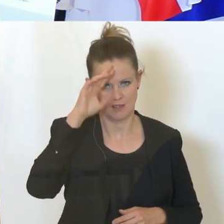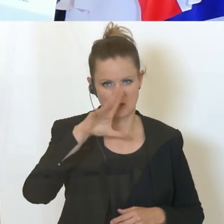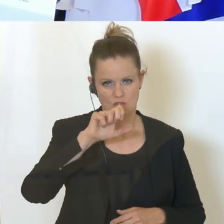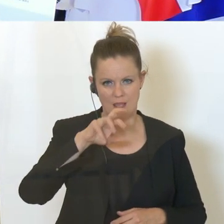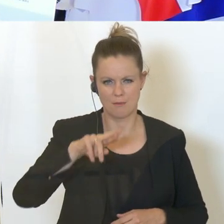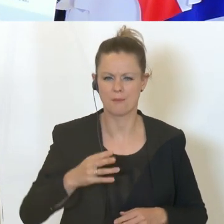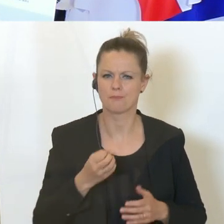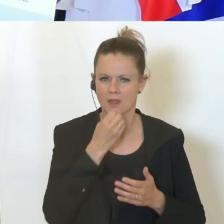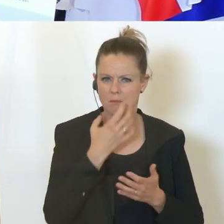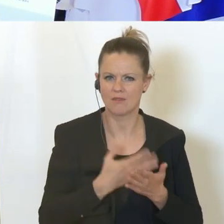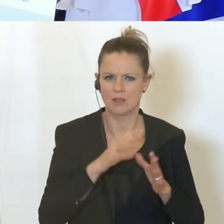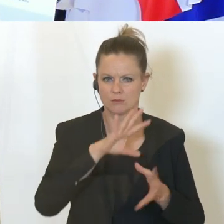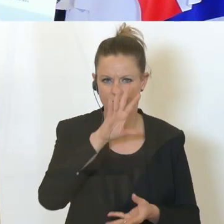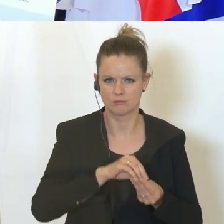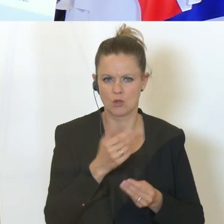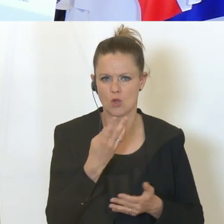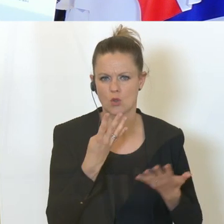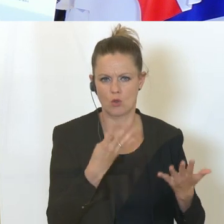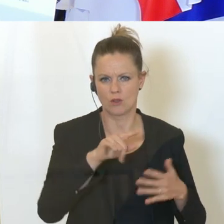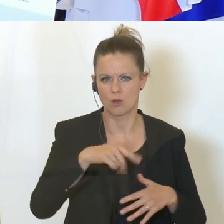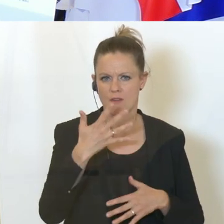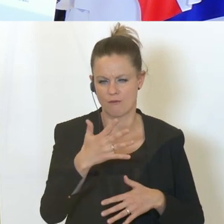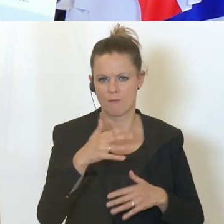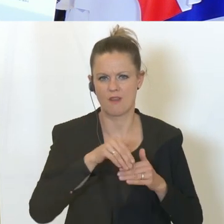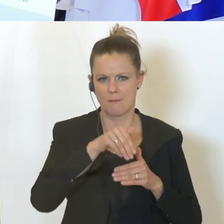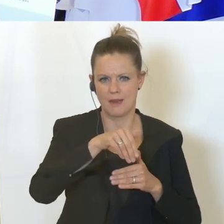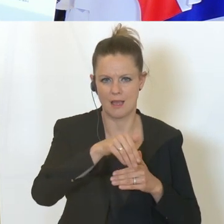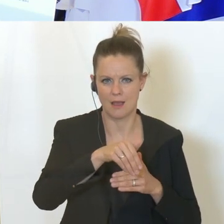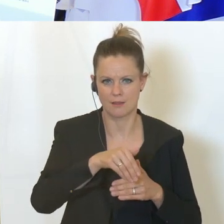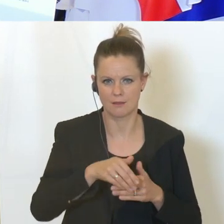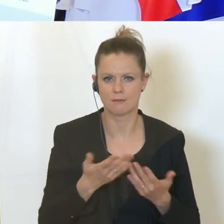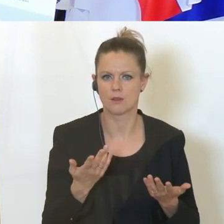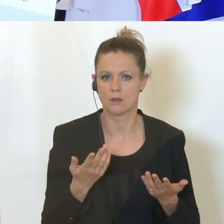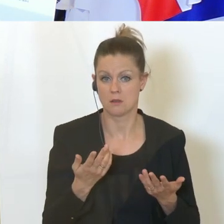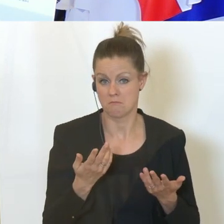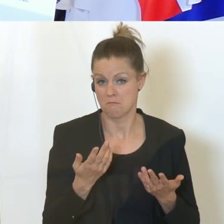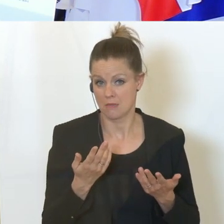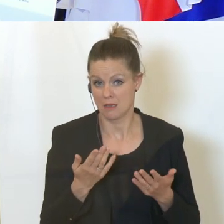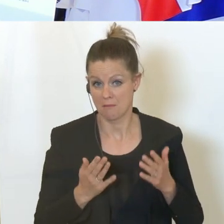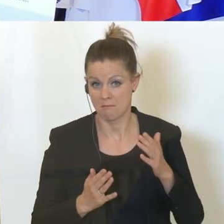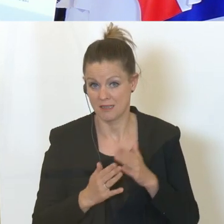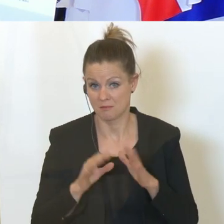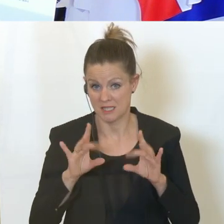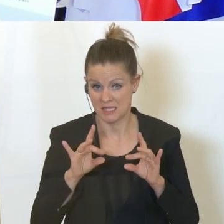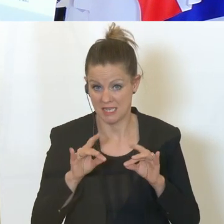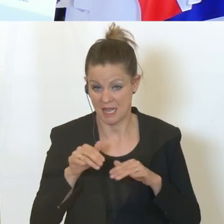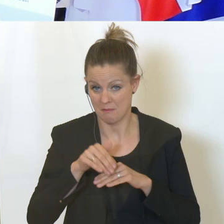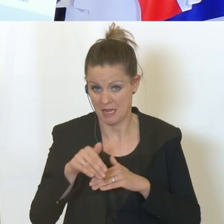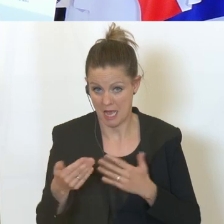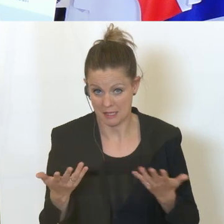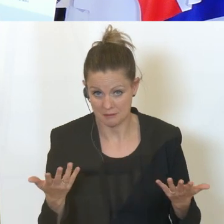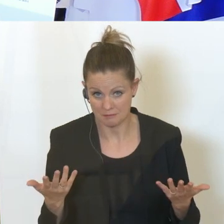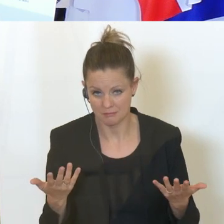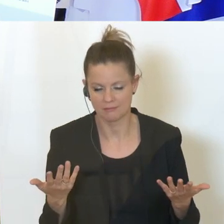der Kurzarbeit liegt bei 9,5 Milliarden. Sie haben 10 Milliarden budgetiert. Wird das nochmal erhöht? Wie wir sehen,